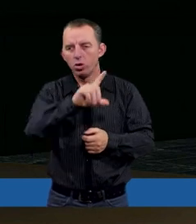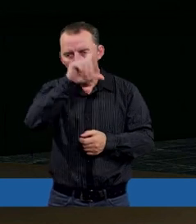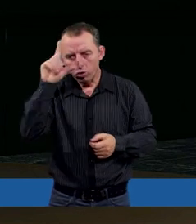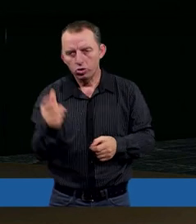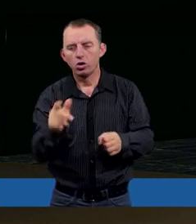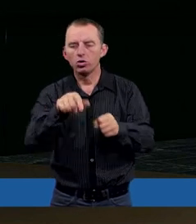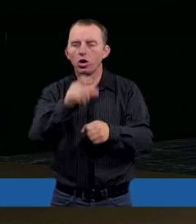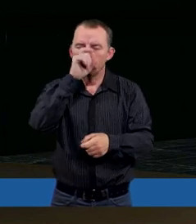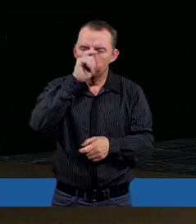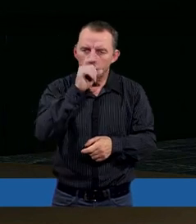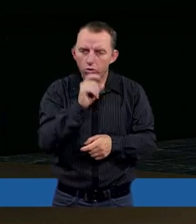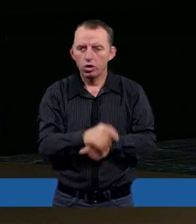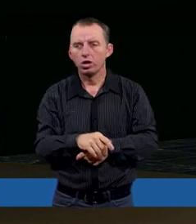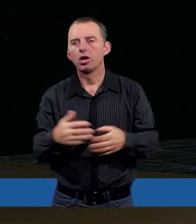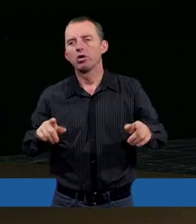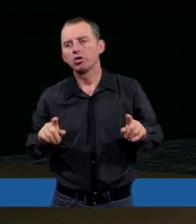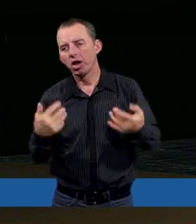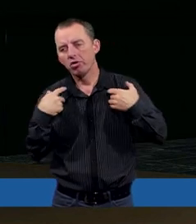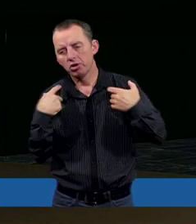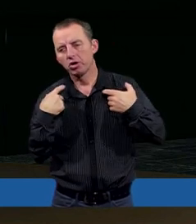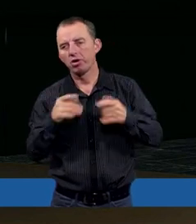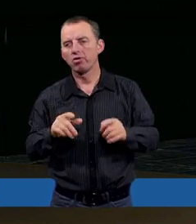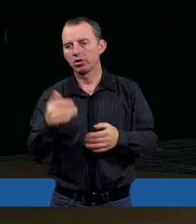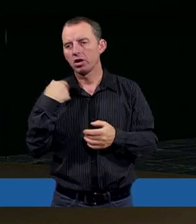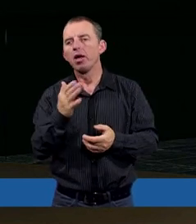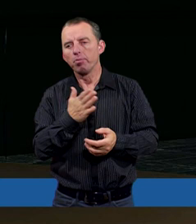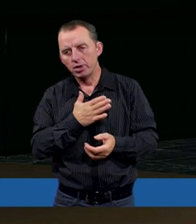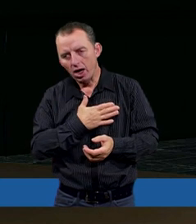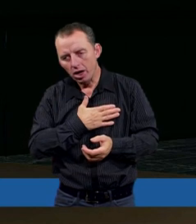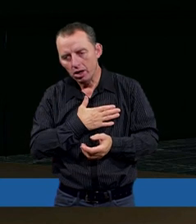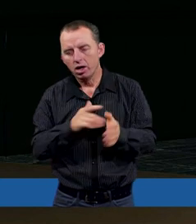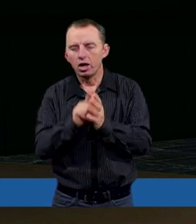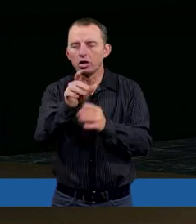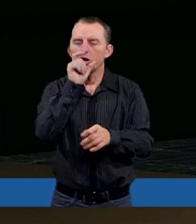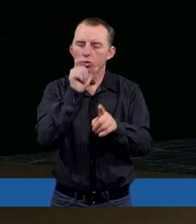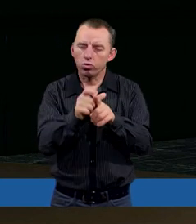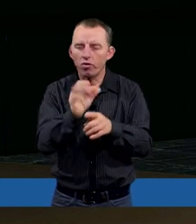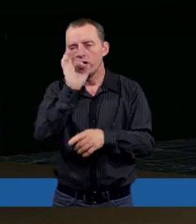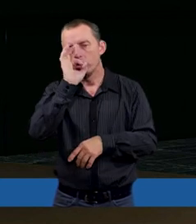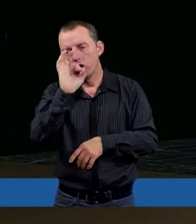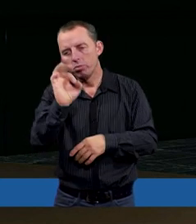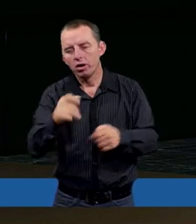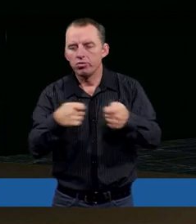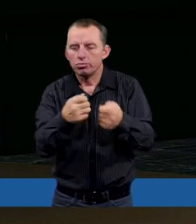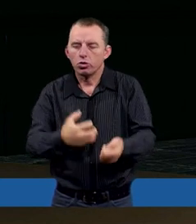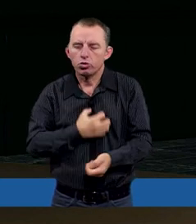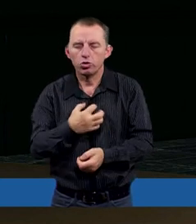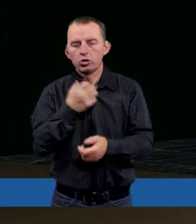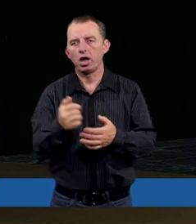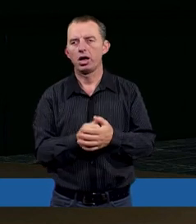o zło, kiedy dzieje się im coś złego, ale mieli dla nich słowa dobroci i współczucia.